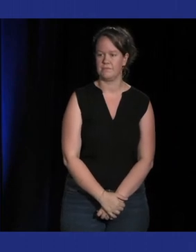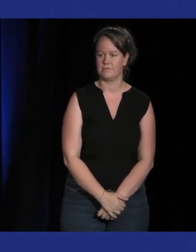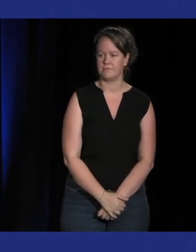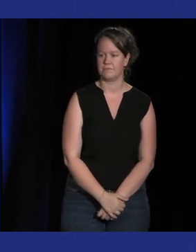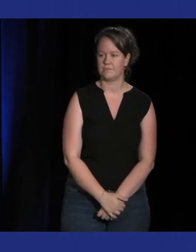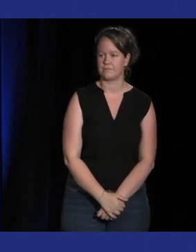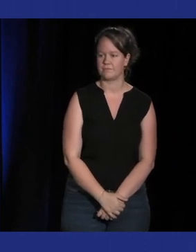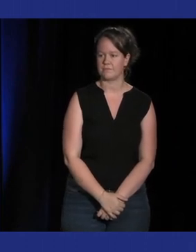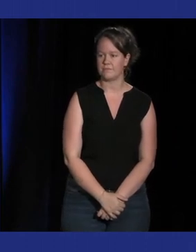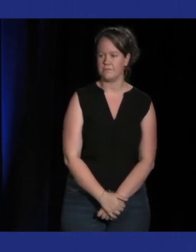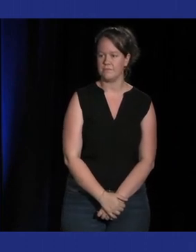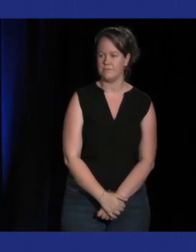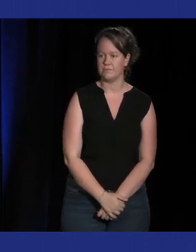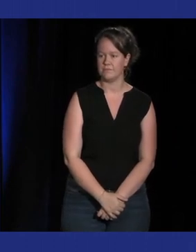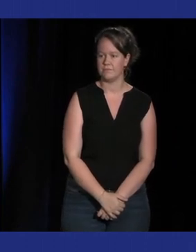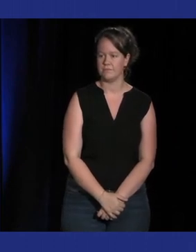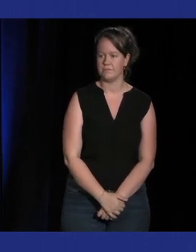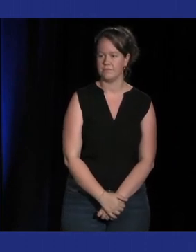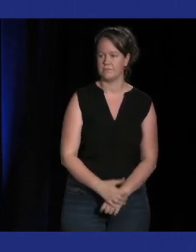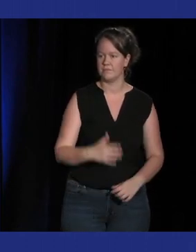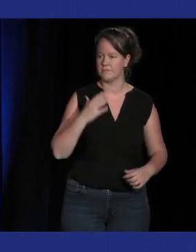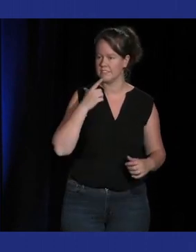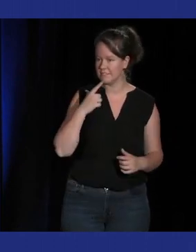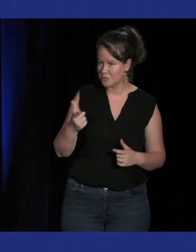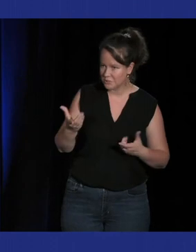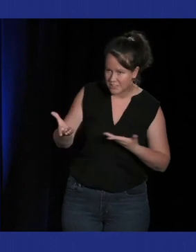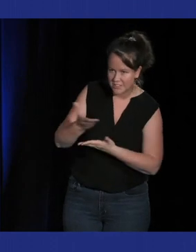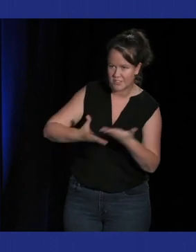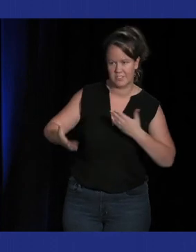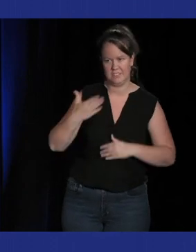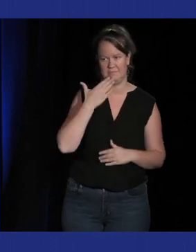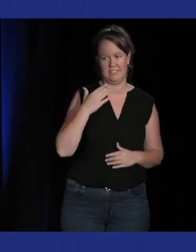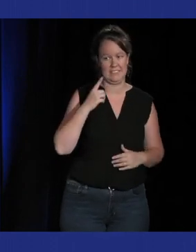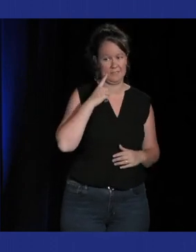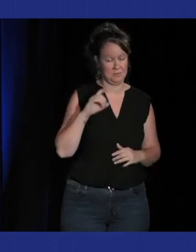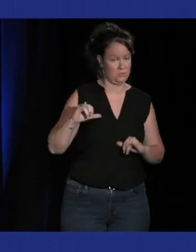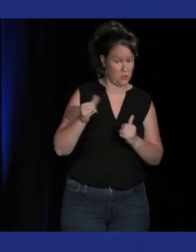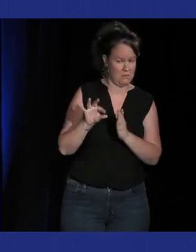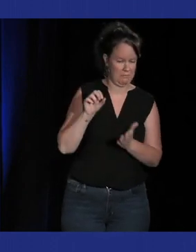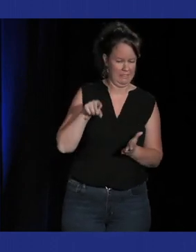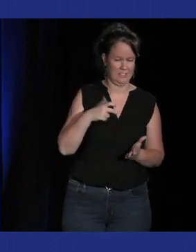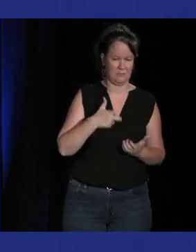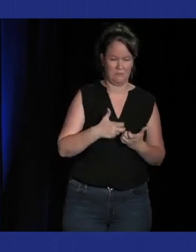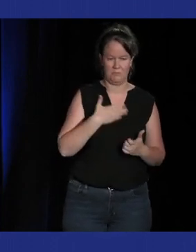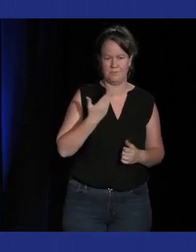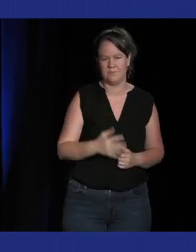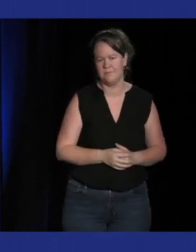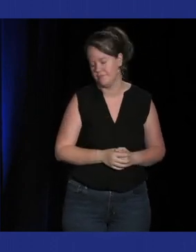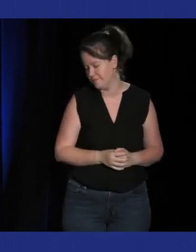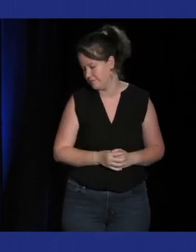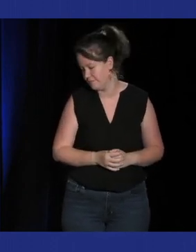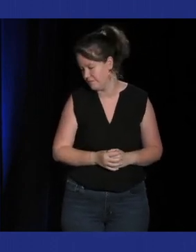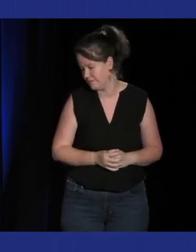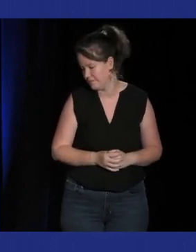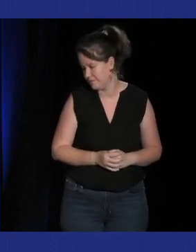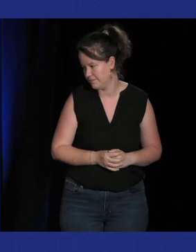bonjour merci pour la discussion et merci d'avoir mentionné Trombone Chambre qui est un jeu formidable bien sûr sur un exemple un peu différent parce qu'effectivement vous avez beaucoup on a